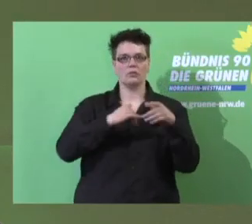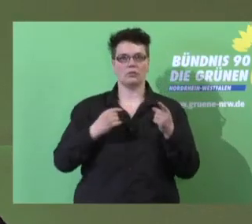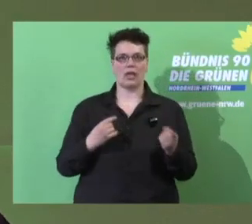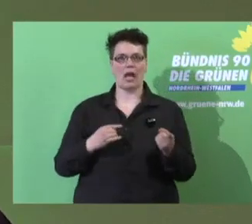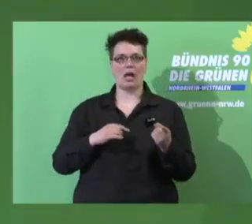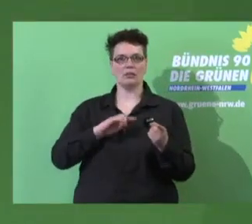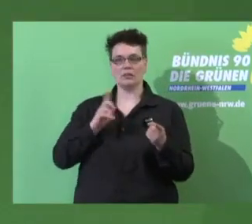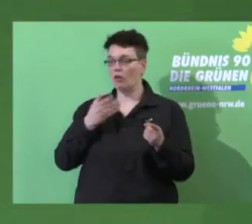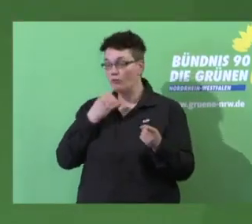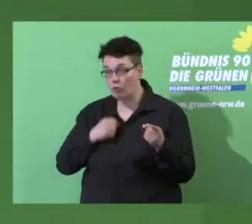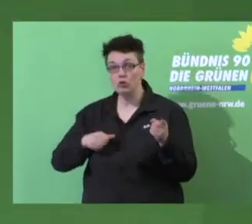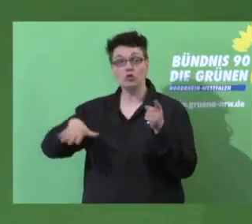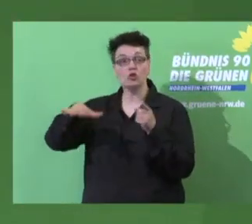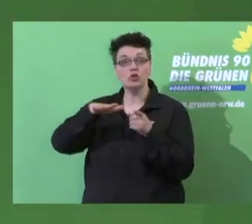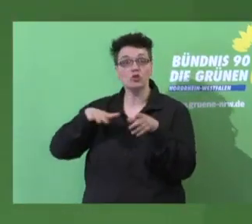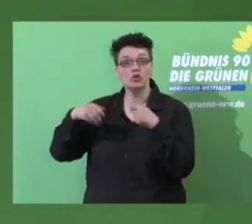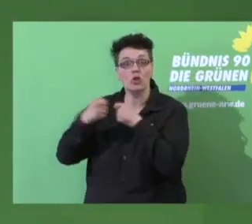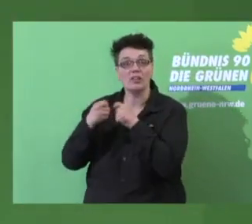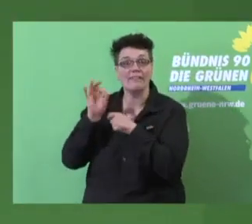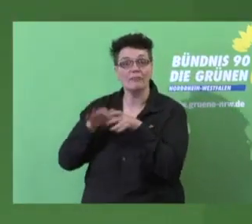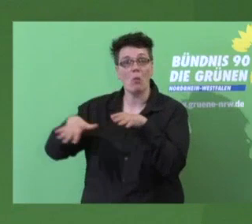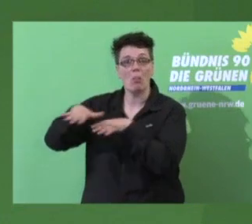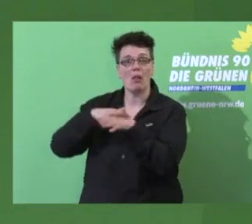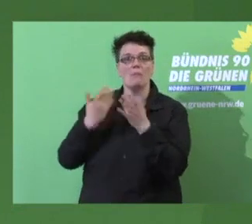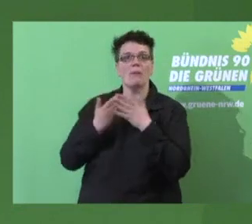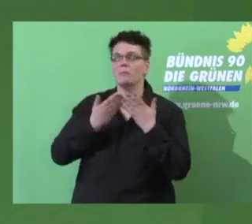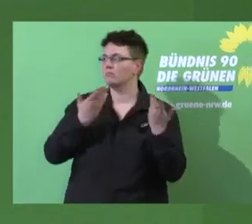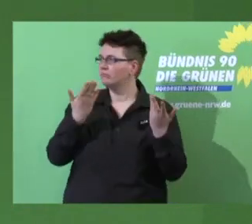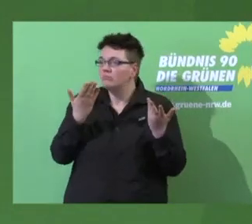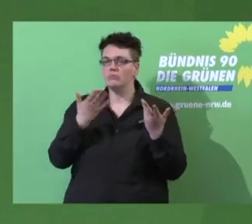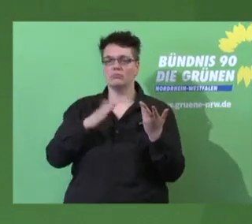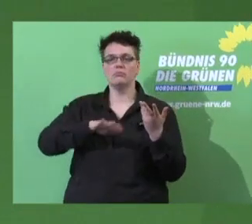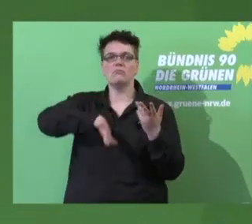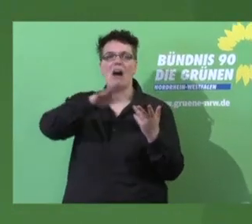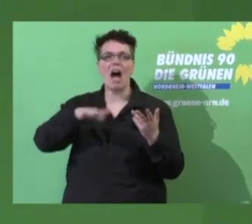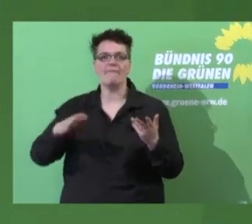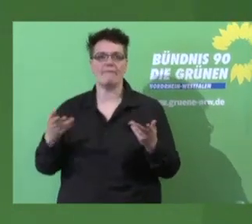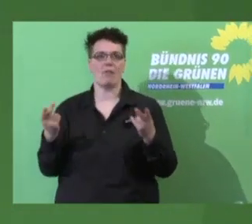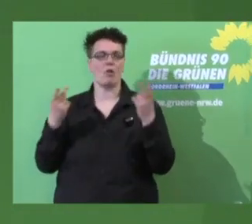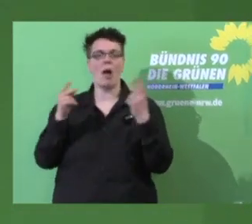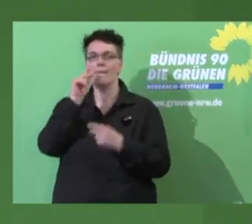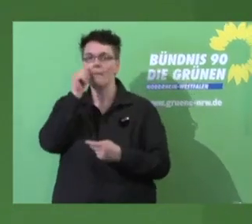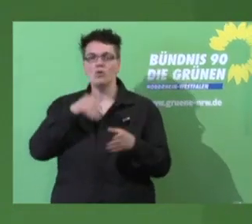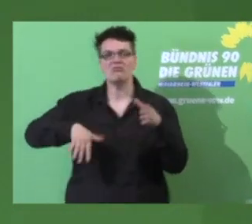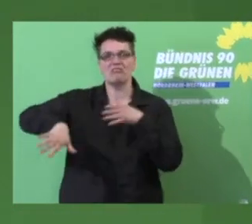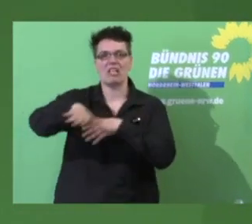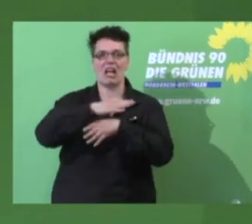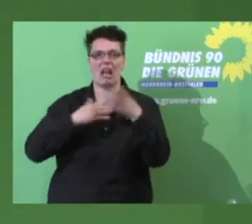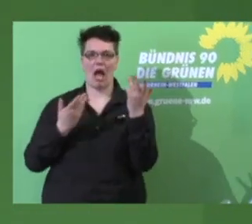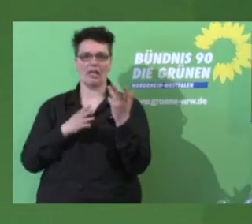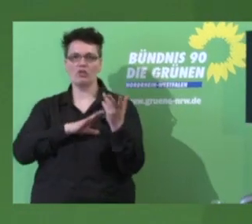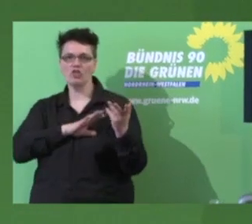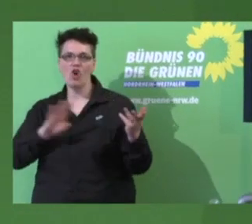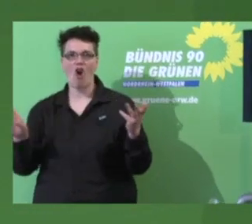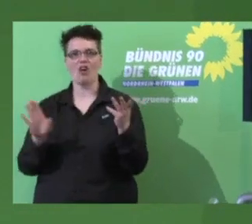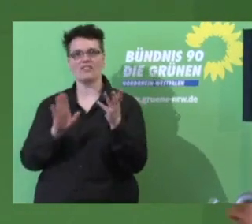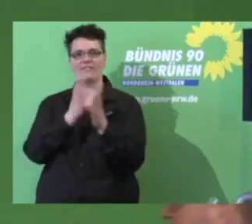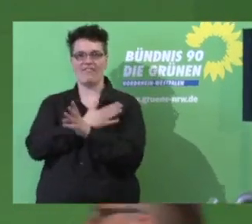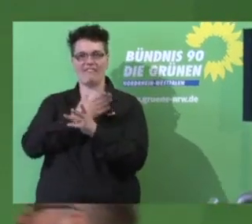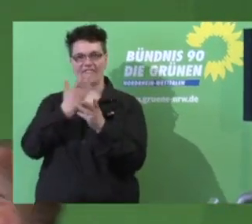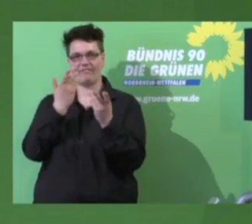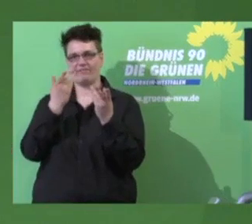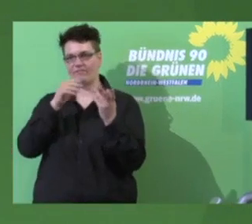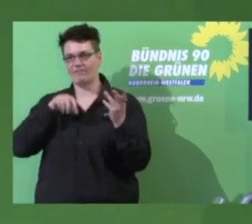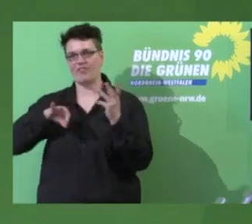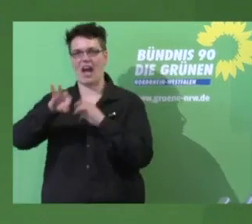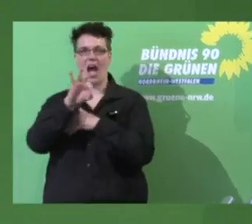Wie gehen wir um mit Regionen wie in der Eifel, in Münsterland, in Ostwestfalen, Lippe, wo teilweise nur drei, vier